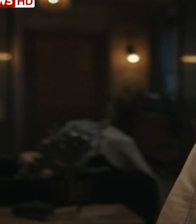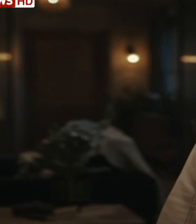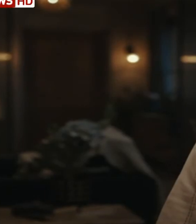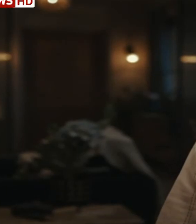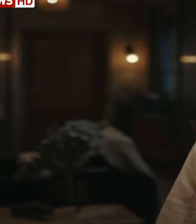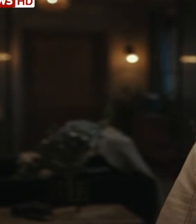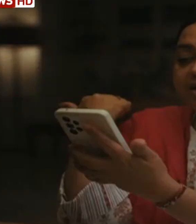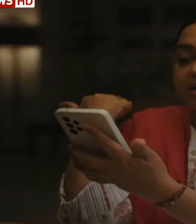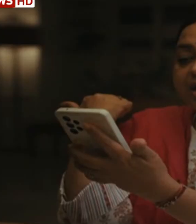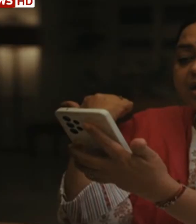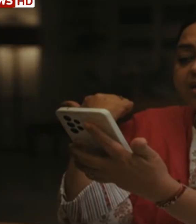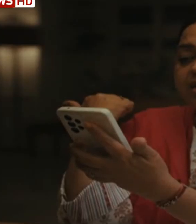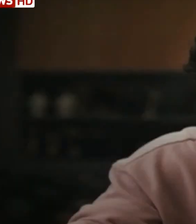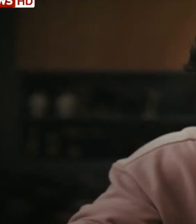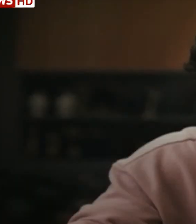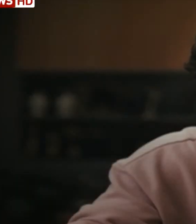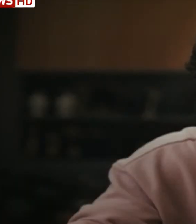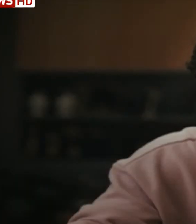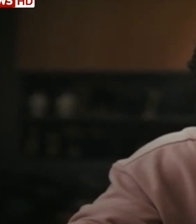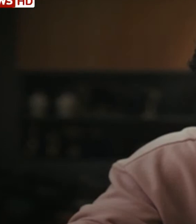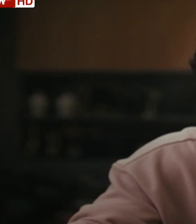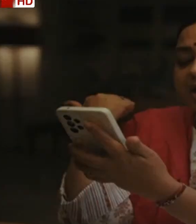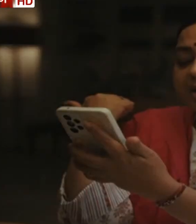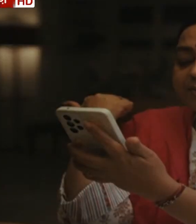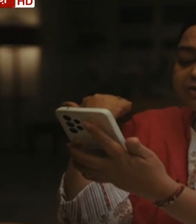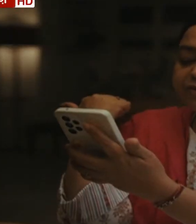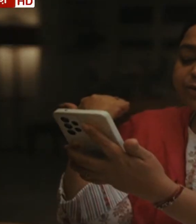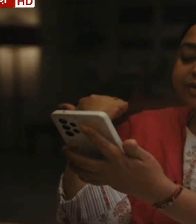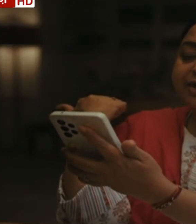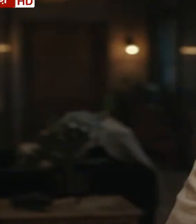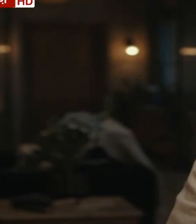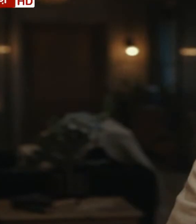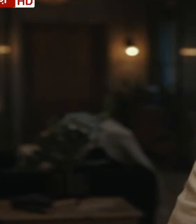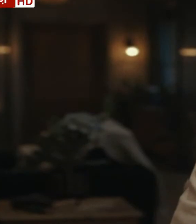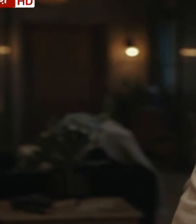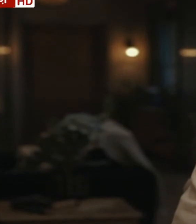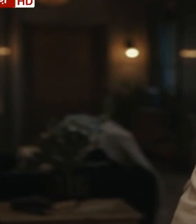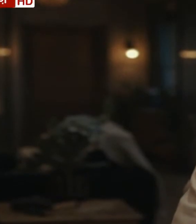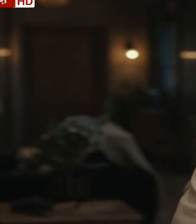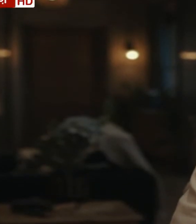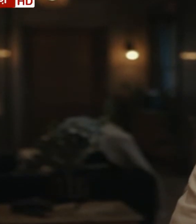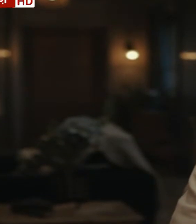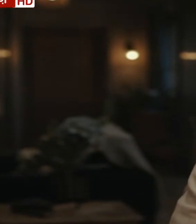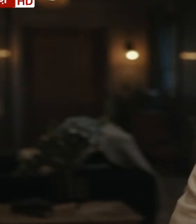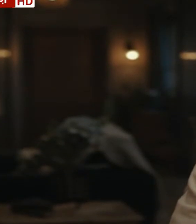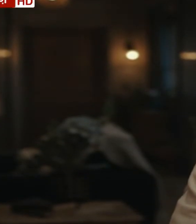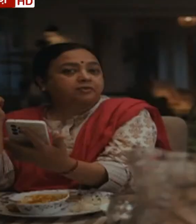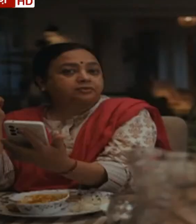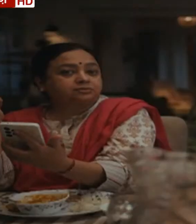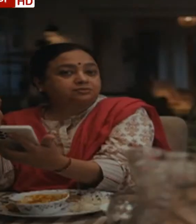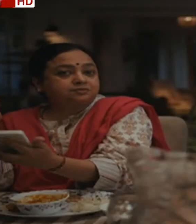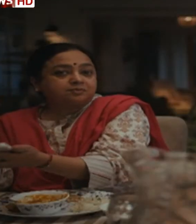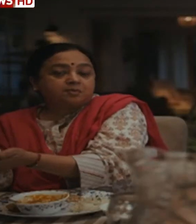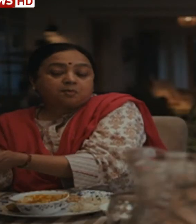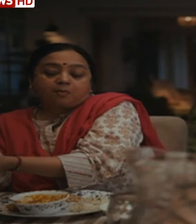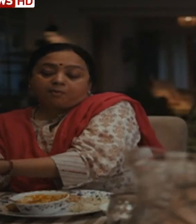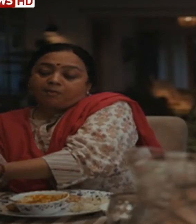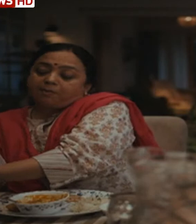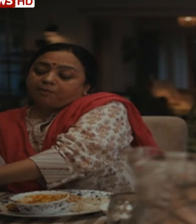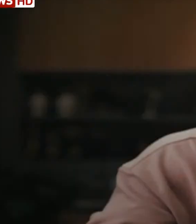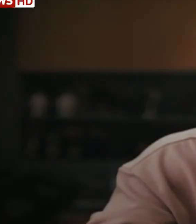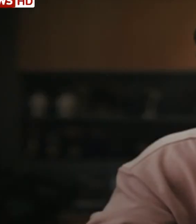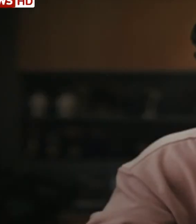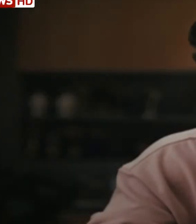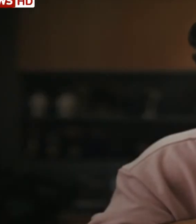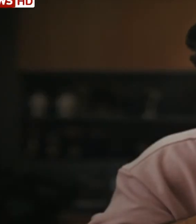सिर्फ आपके लिए नागिन की आंख में कैमरा फेट होता है तुम भी क्या बकवास में यकीन करती हो? आप भी तो वही गर रहो पापा?